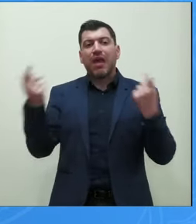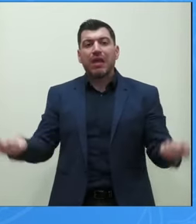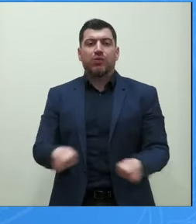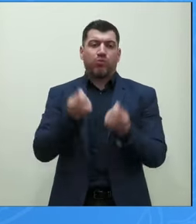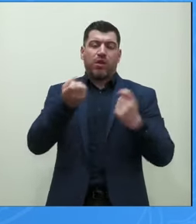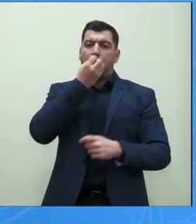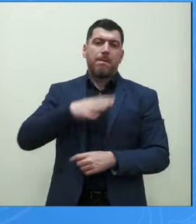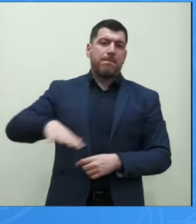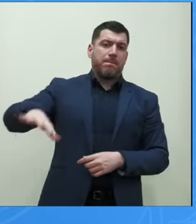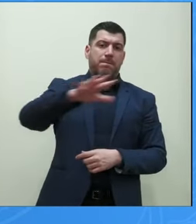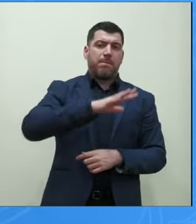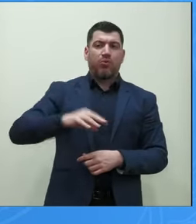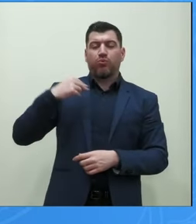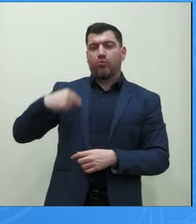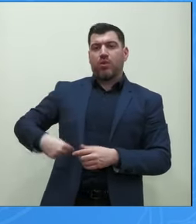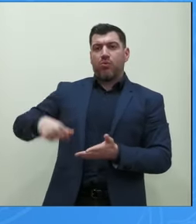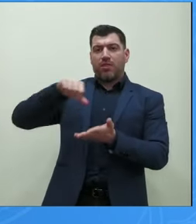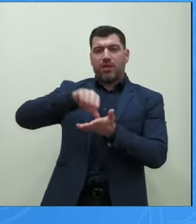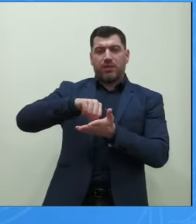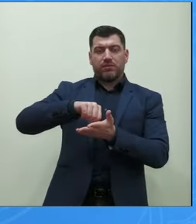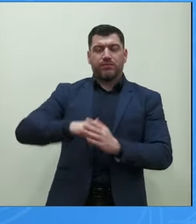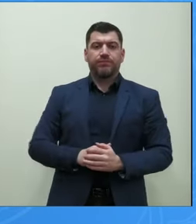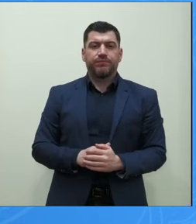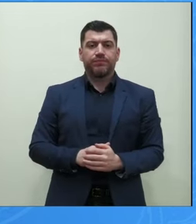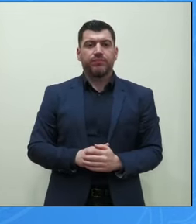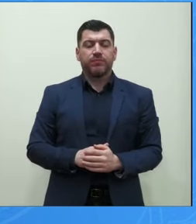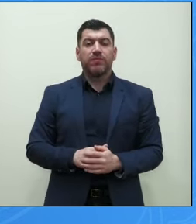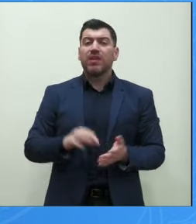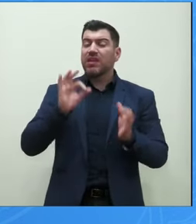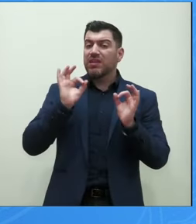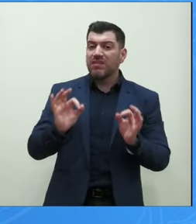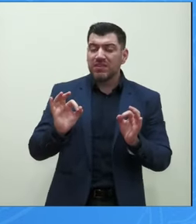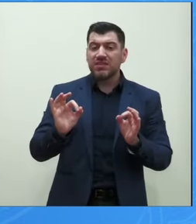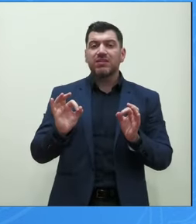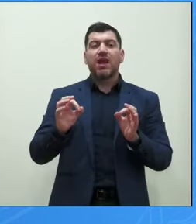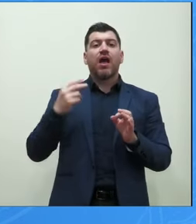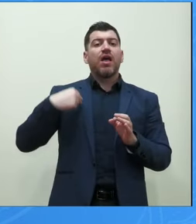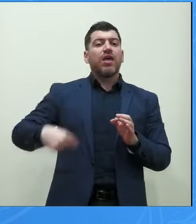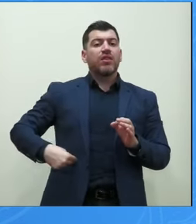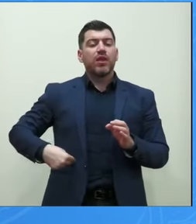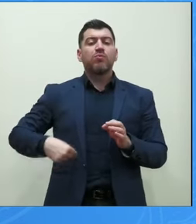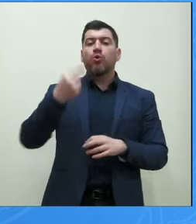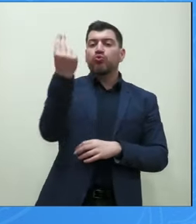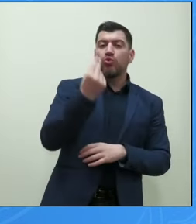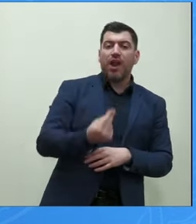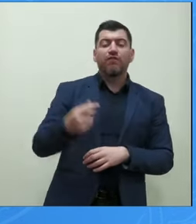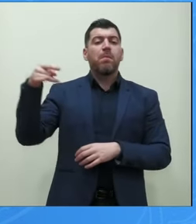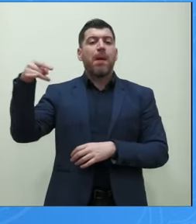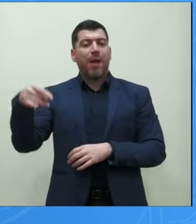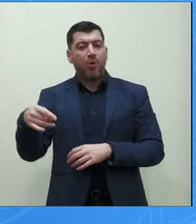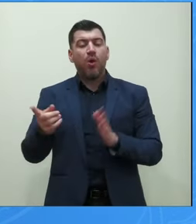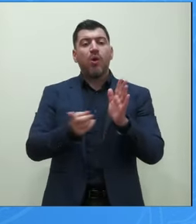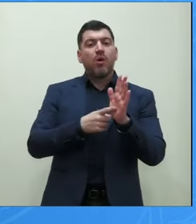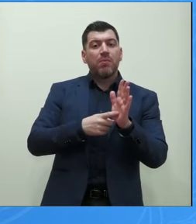ανήκει στα όρια του Δήμου της Αθήνας και βεβαίως μαζί με τους Δήμους Ζωγράφου και Παπάγου να διεκδικήσουμε και το συνολικό του